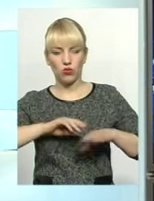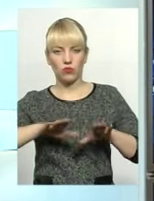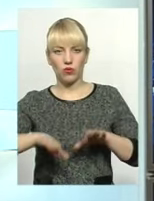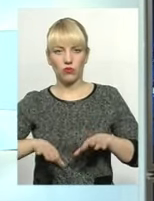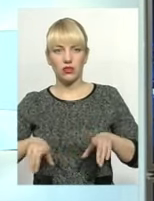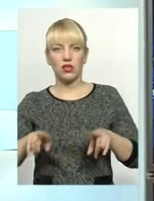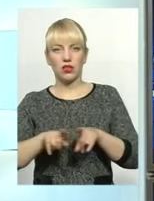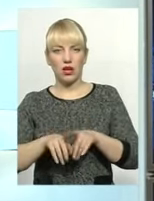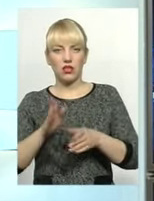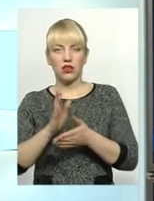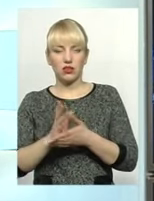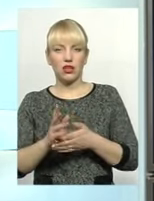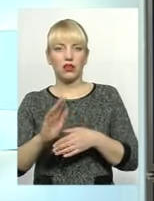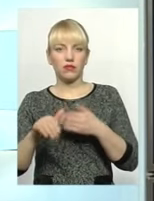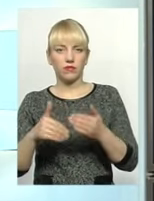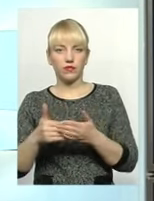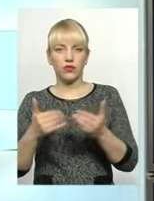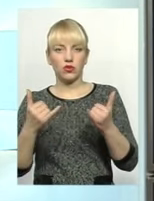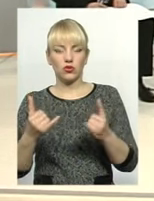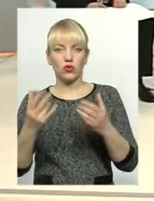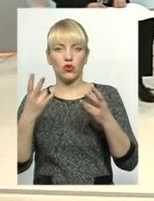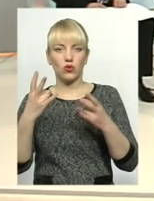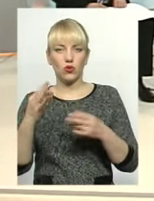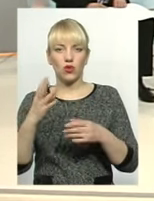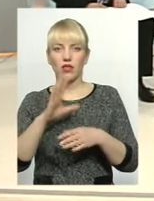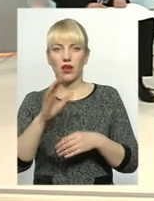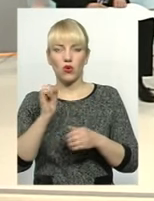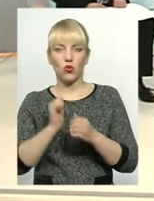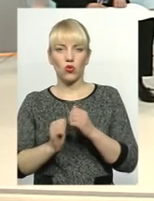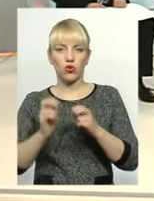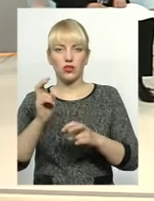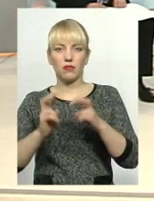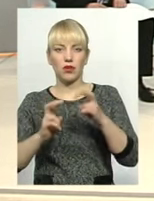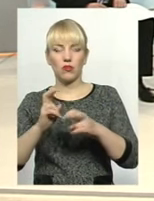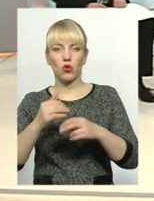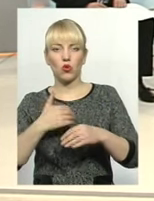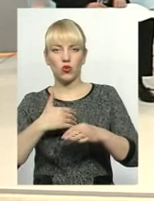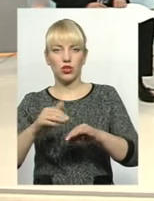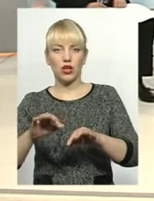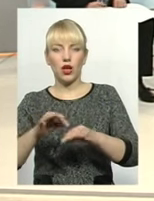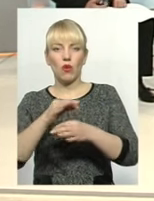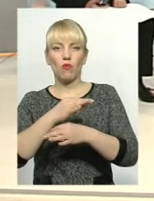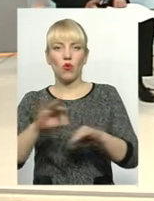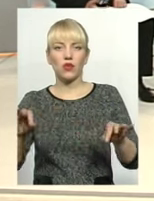Воно так, по суті, є і сьогодні, але не кожне підприємство хоче зараз пускати на ті